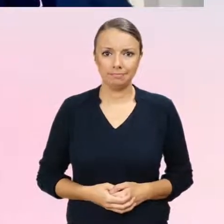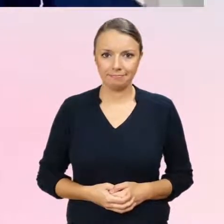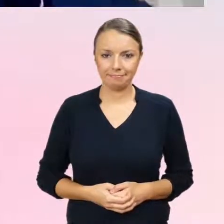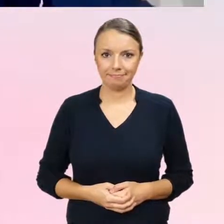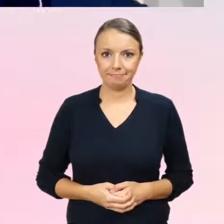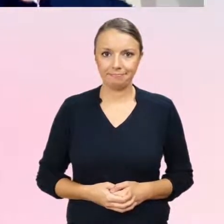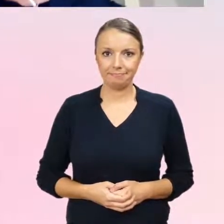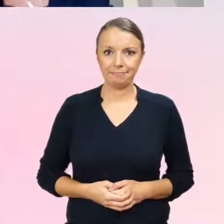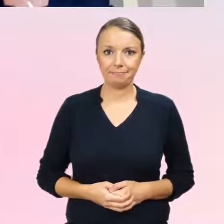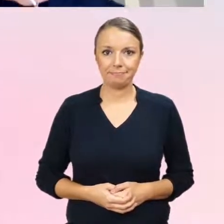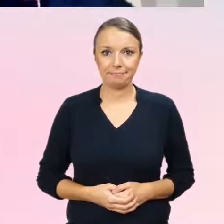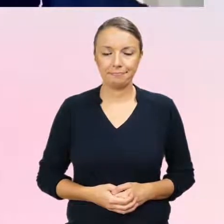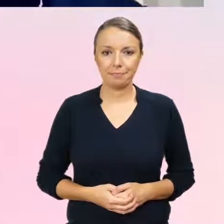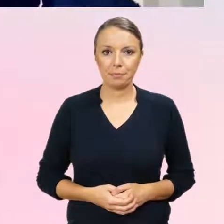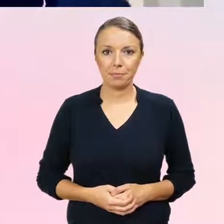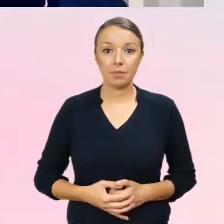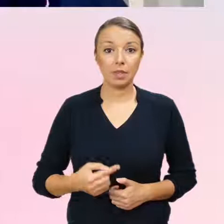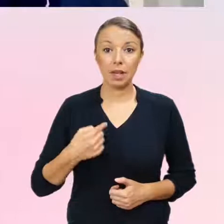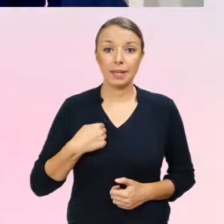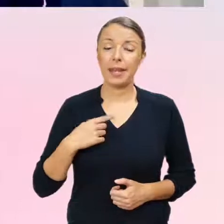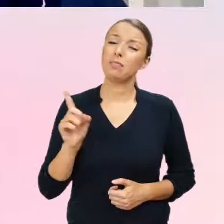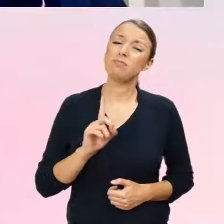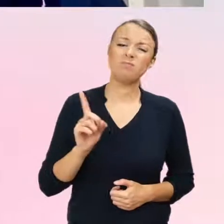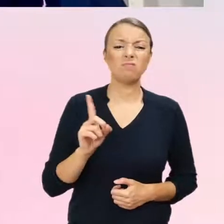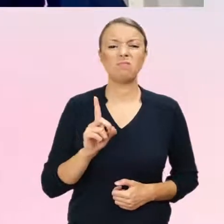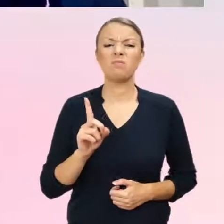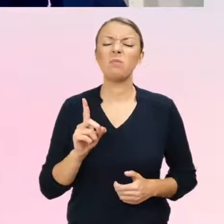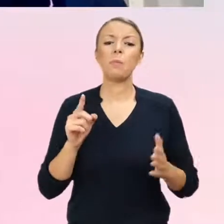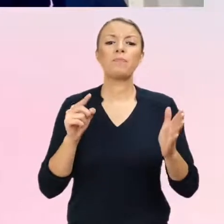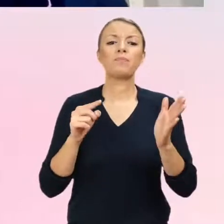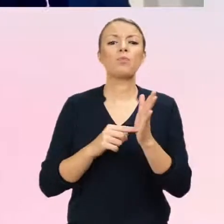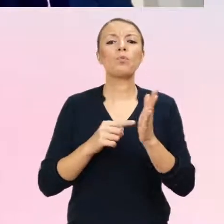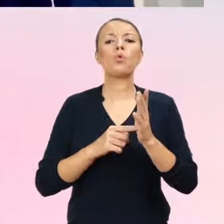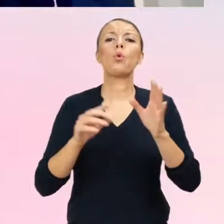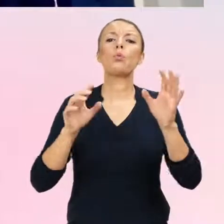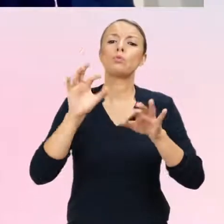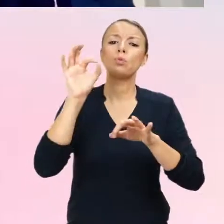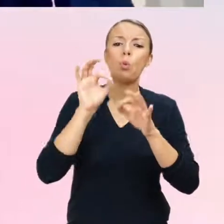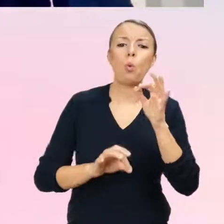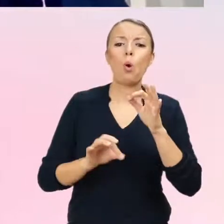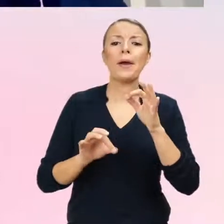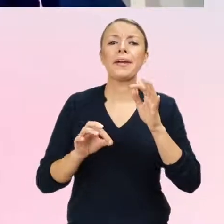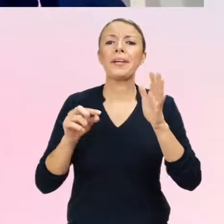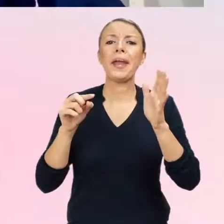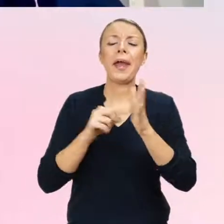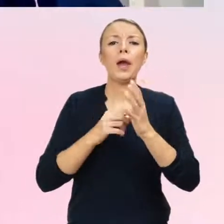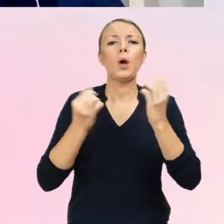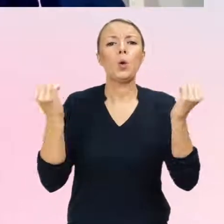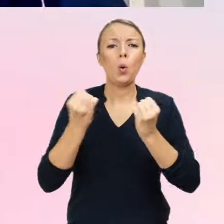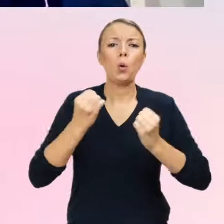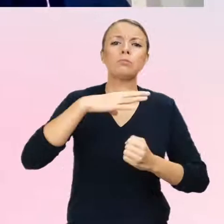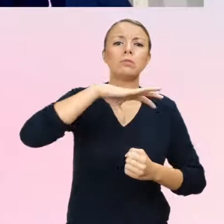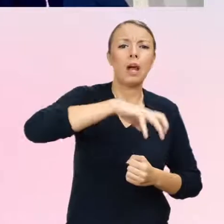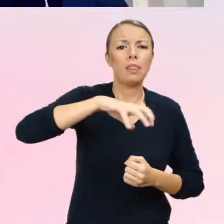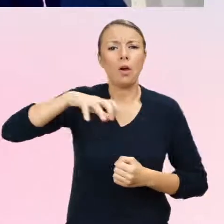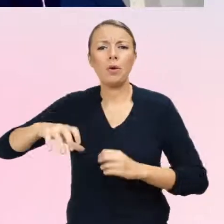Ja nie będę po kolei tych kwestii związanych z tymi kategoriami bardzo szczegółowo